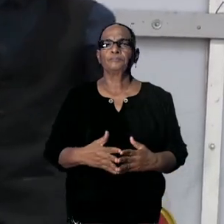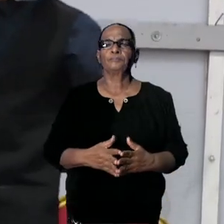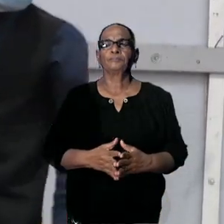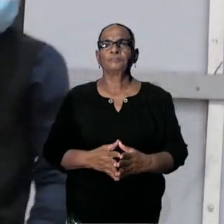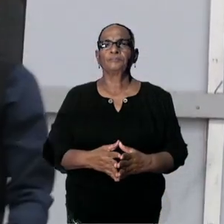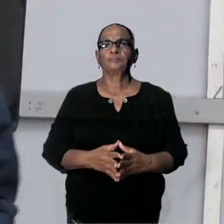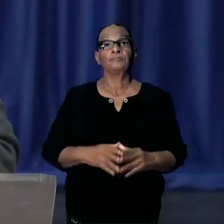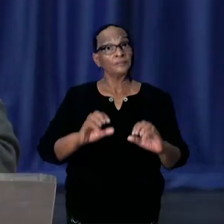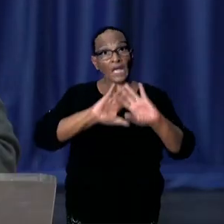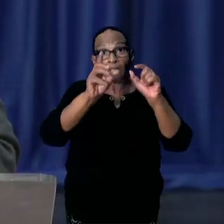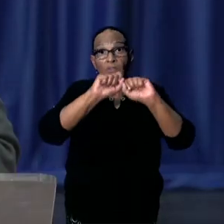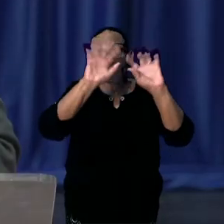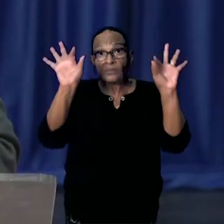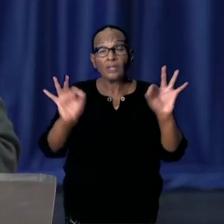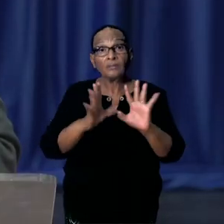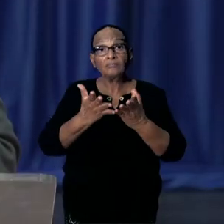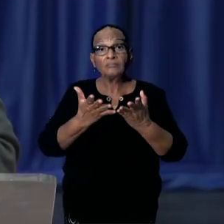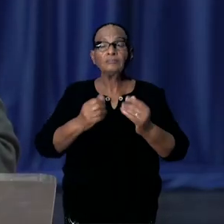Alles is duidelijk.